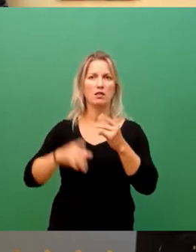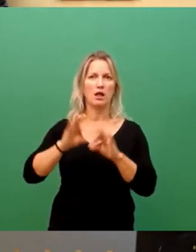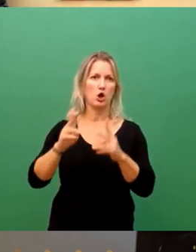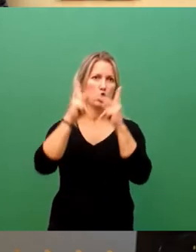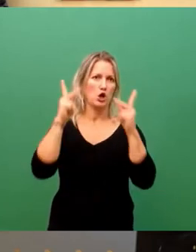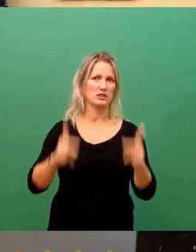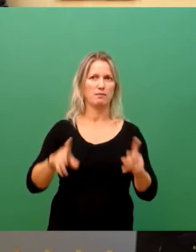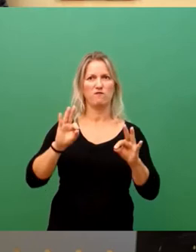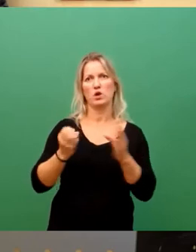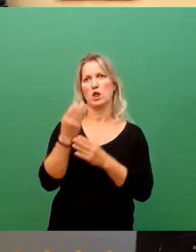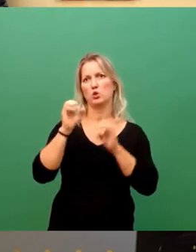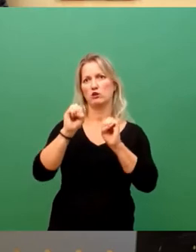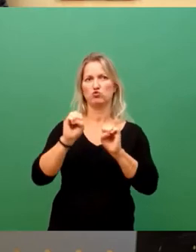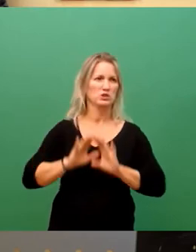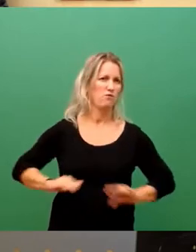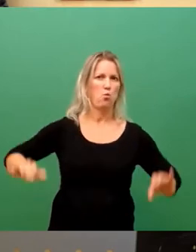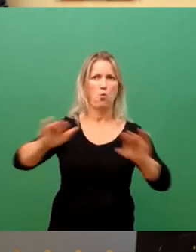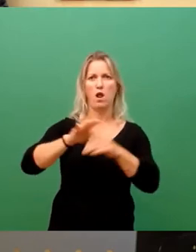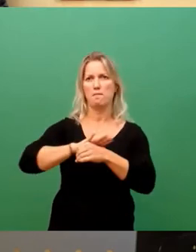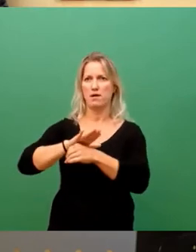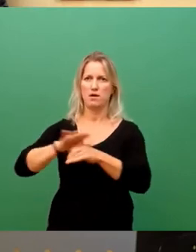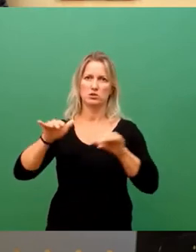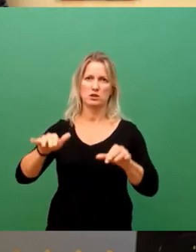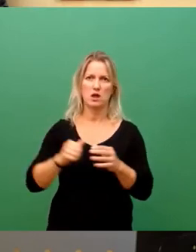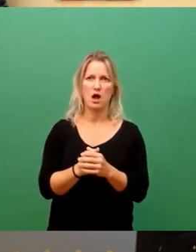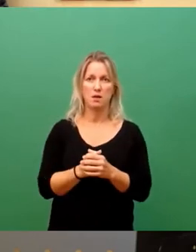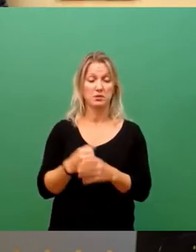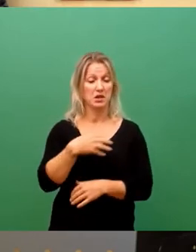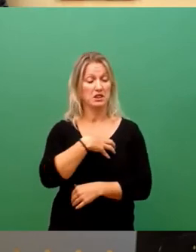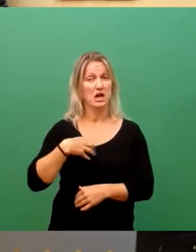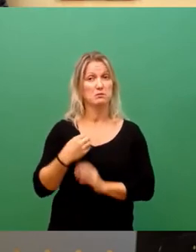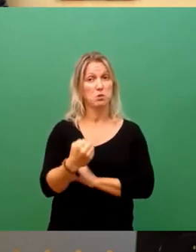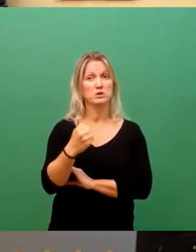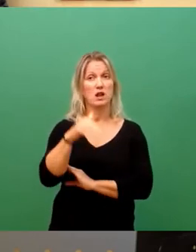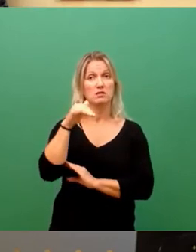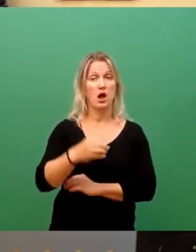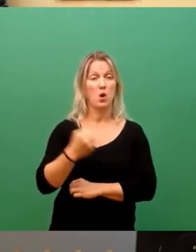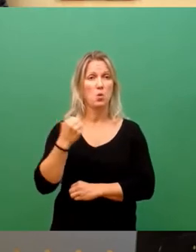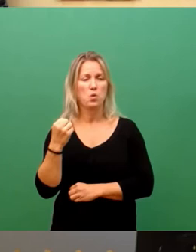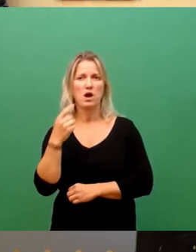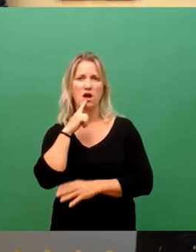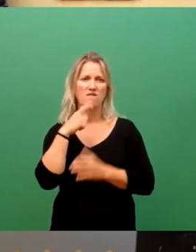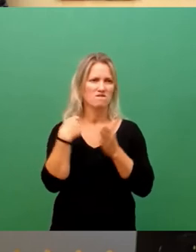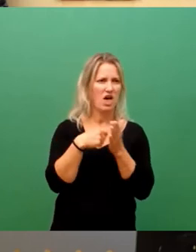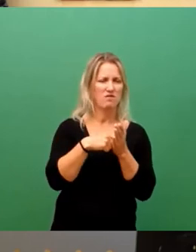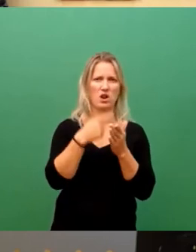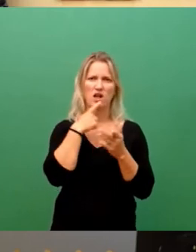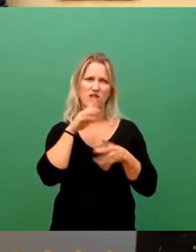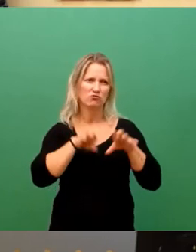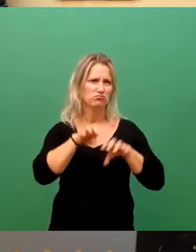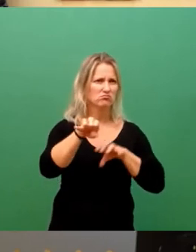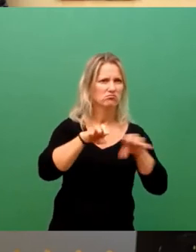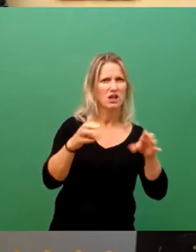Naturschutz. Dresden hat ein großes Potenzial an wertvollen, vielgestaltigen und unbedingt schützenswerten